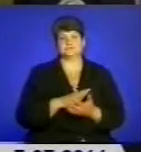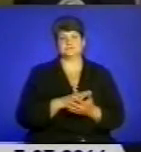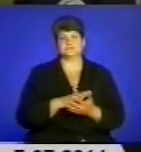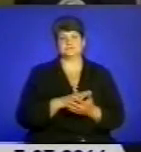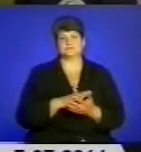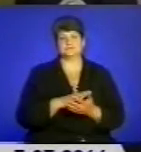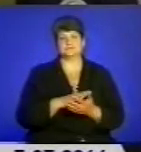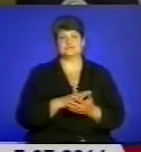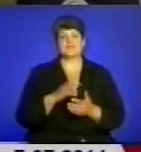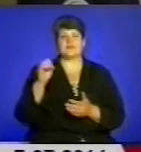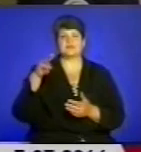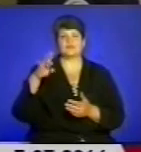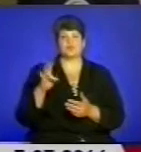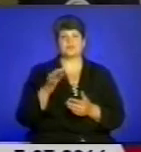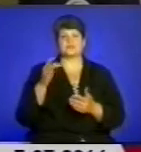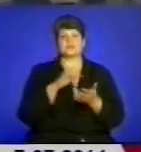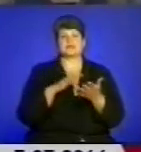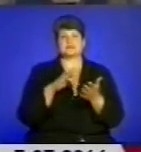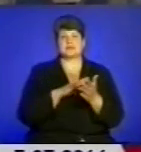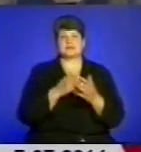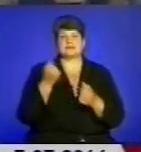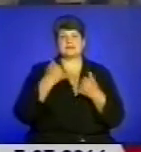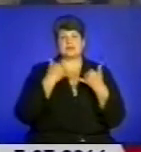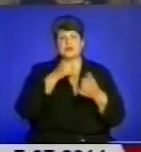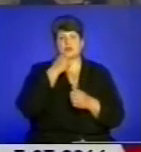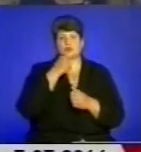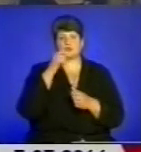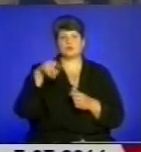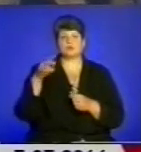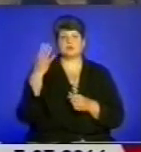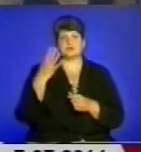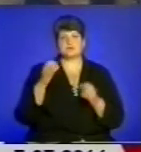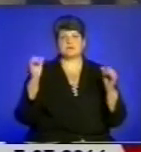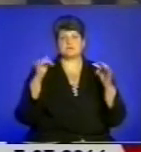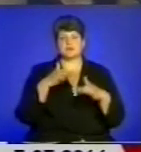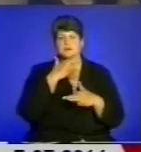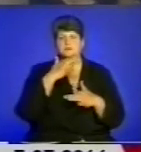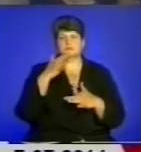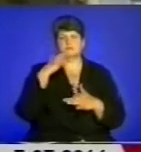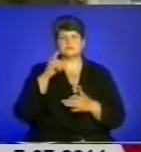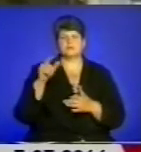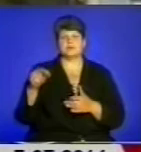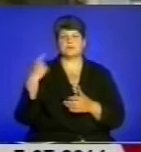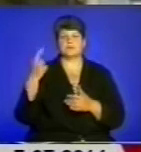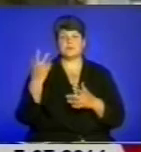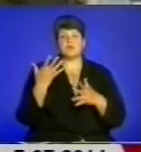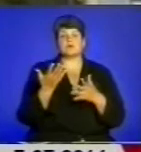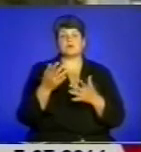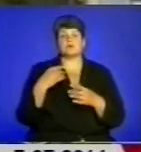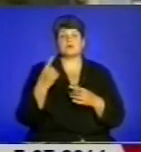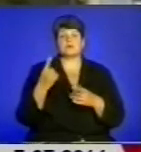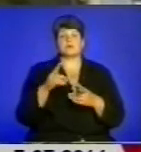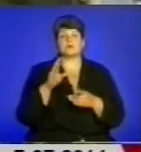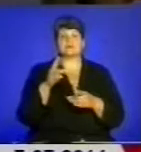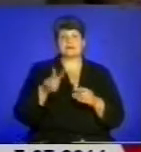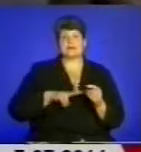В етноцентрі Тернопільської бібліотеки для дорослих номер 4 зібралася, чи не вся мистецька еліта краю. Директор закладу Світлана Козелко